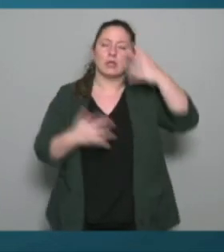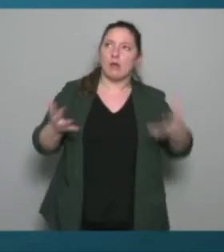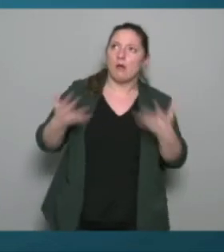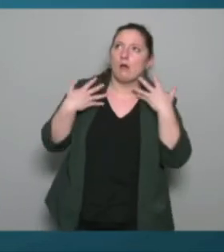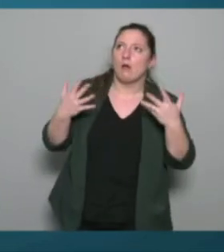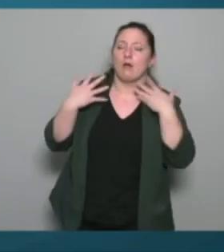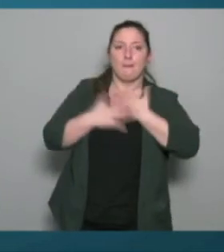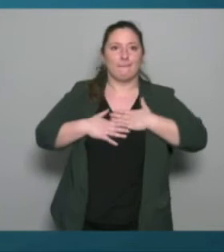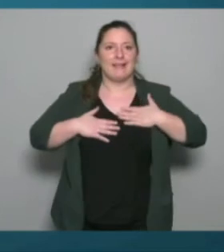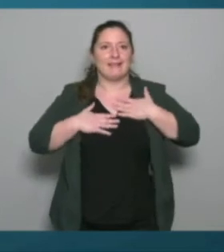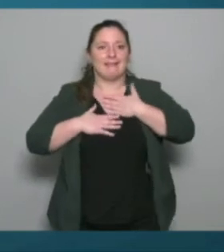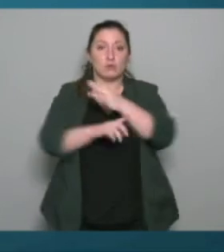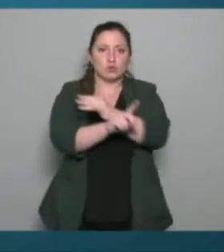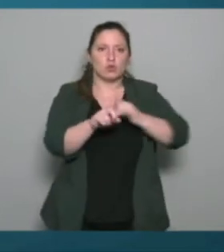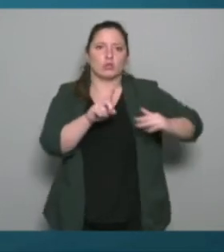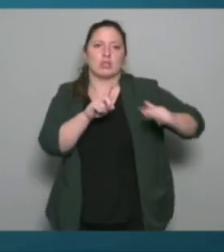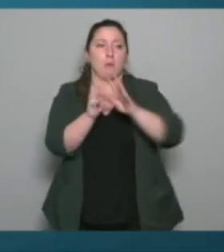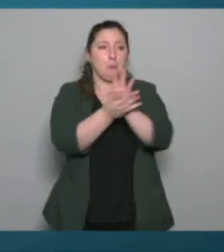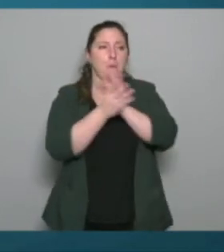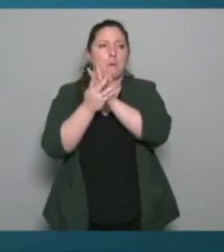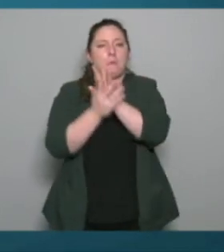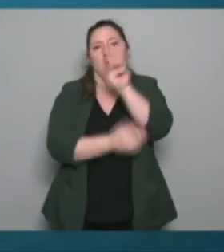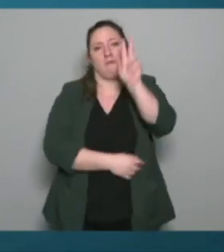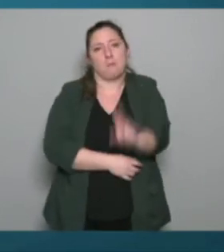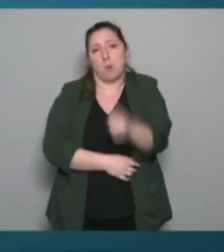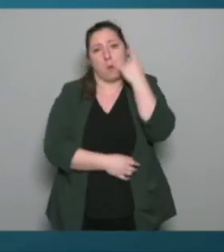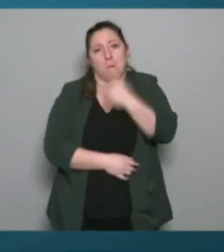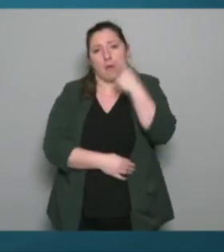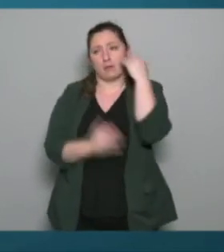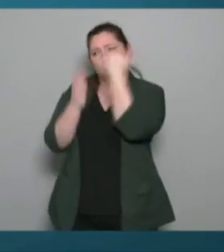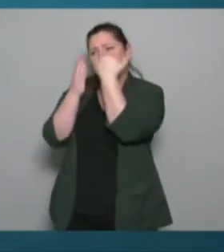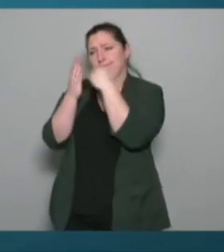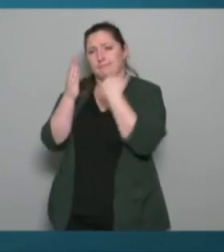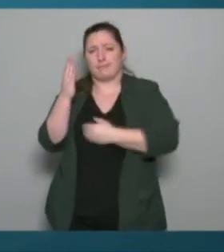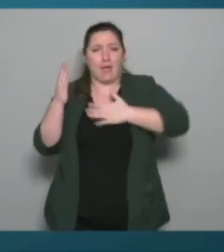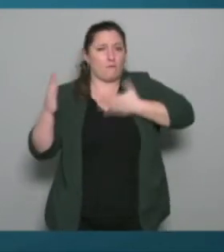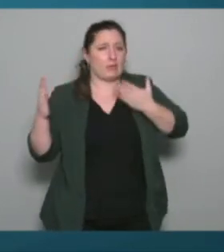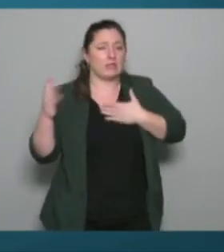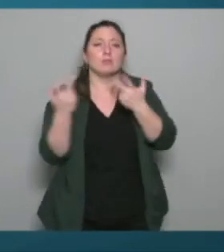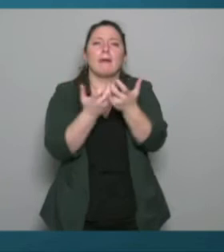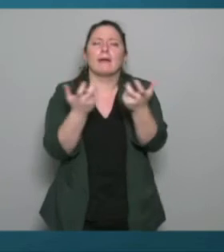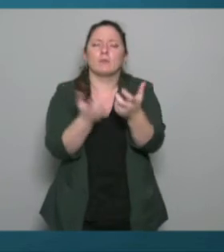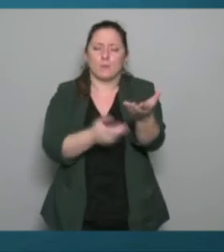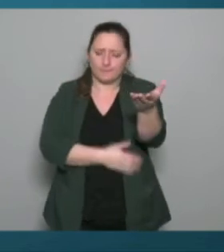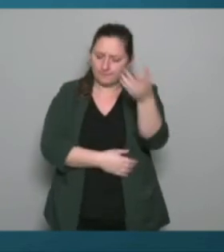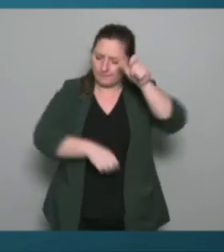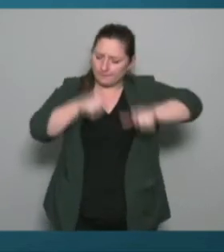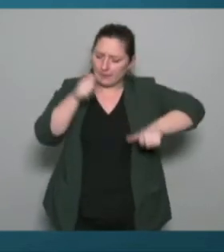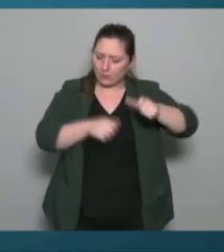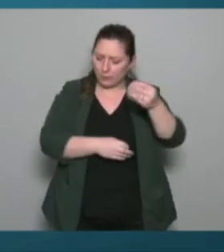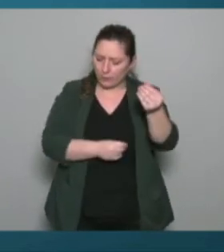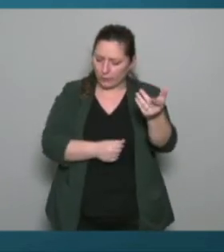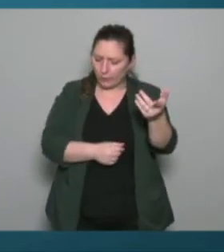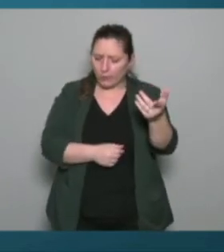bienfaits pour vous donner un exemple sur les personnes qui prennent des antidépresseurs